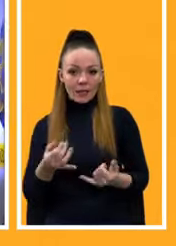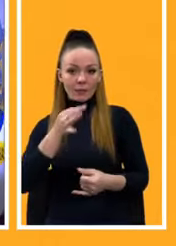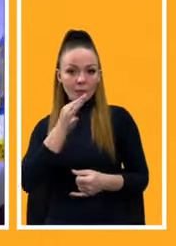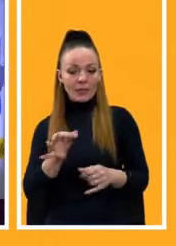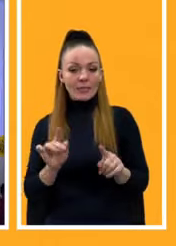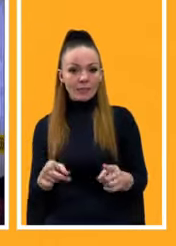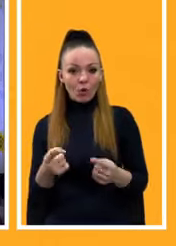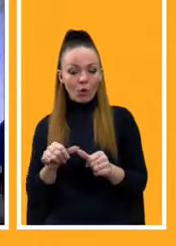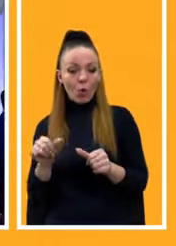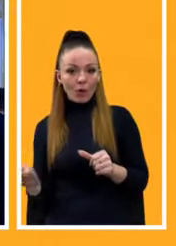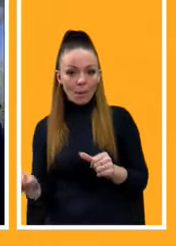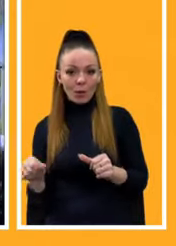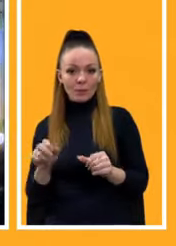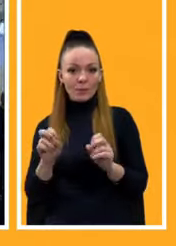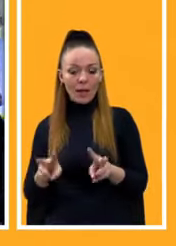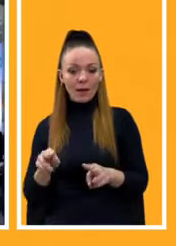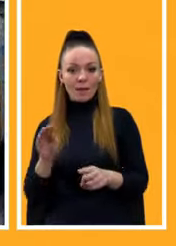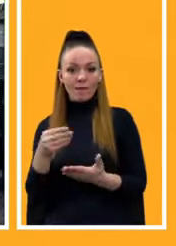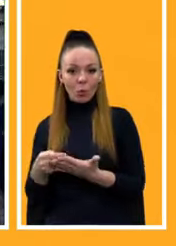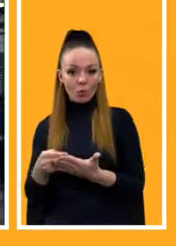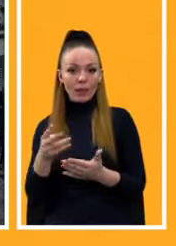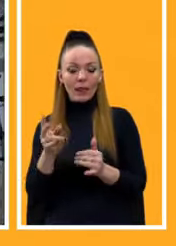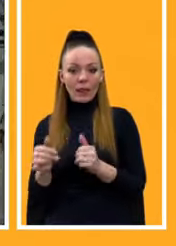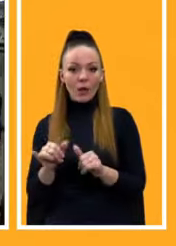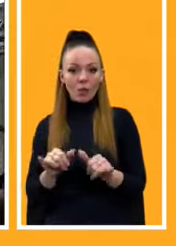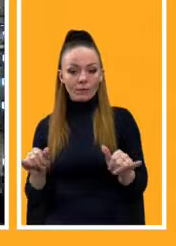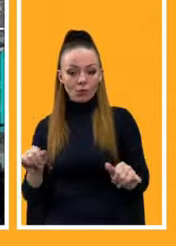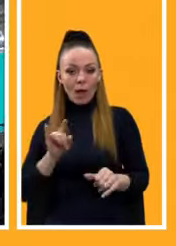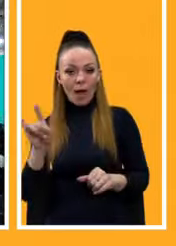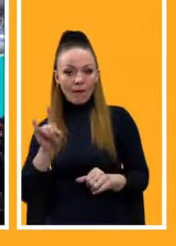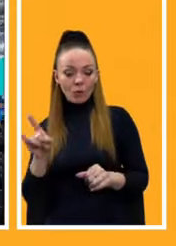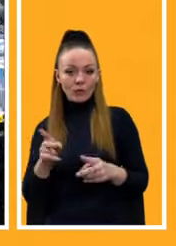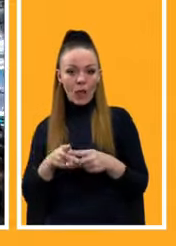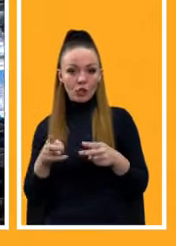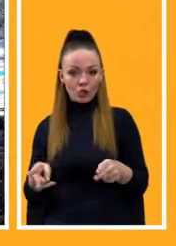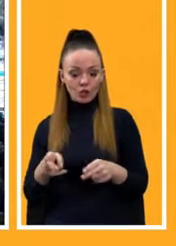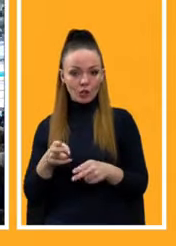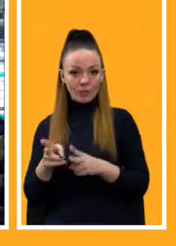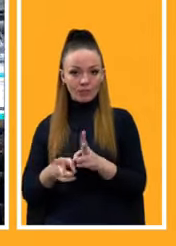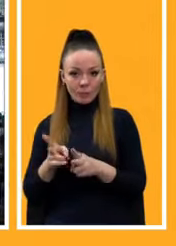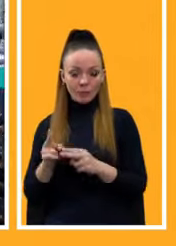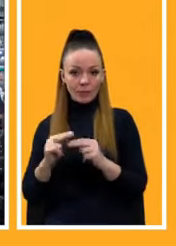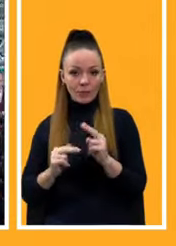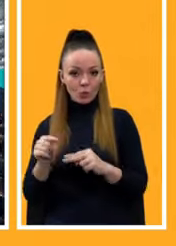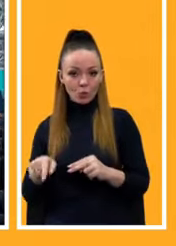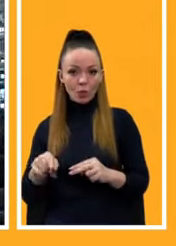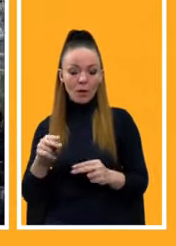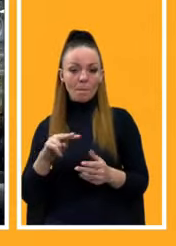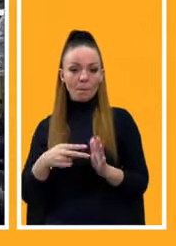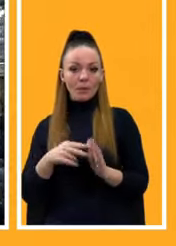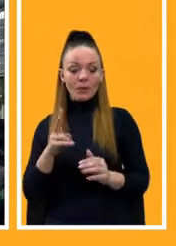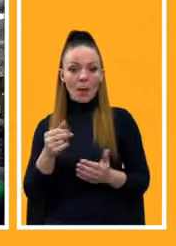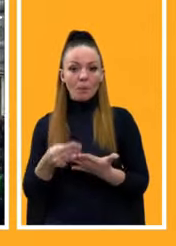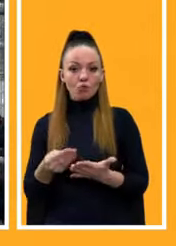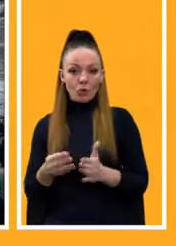створення окремого спеціального фонду для розвитку авіа та залізничної інфраструктури. Ми це плануємо зробити вже в бюджеті на 2022 рік.